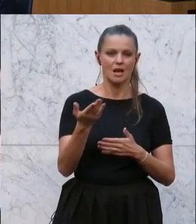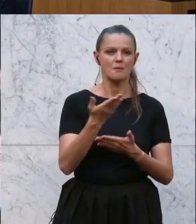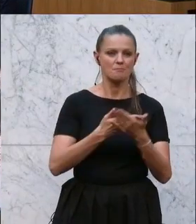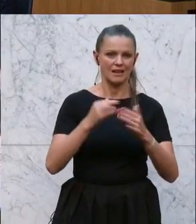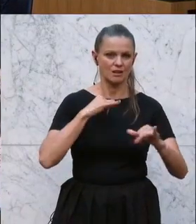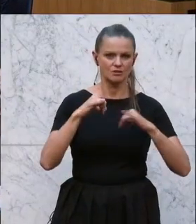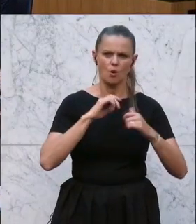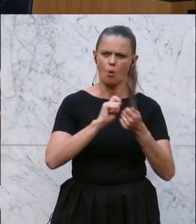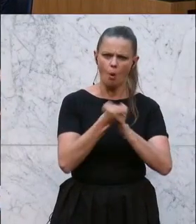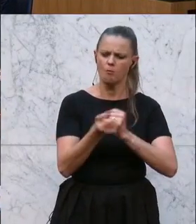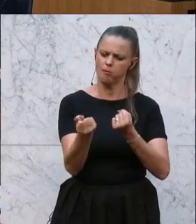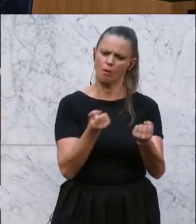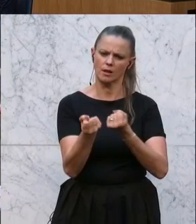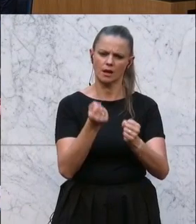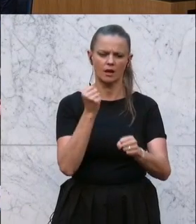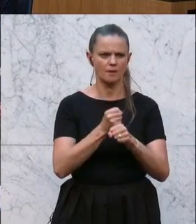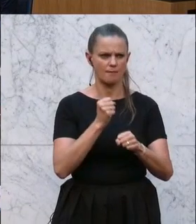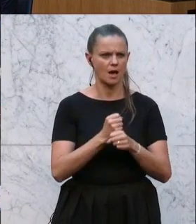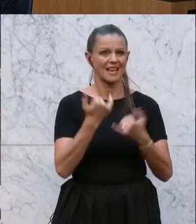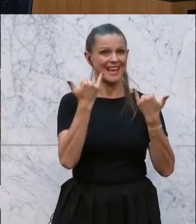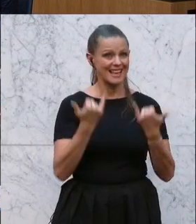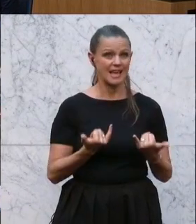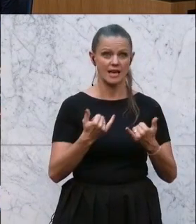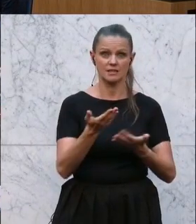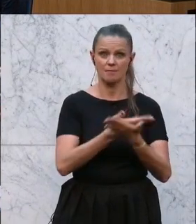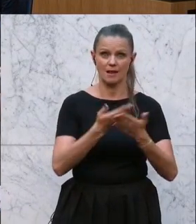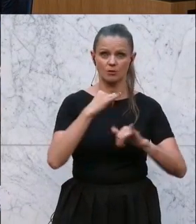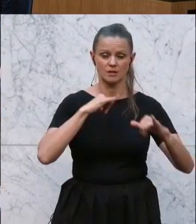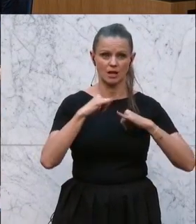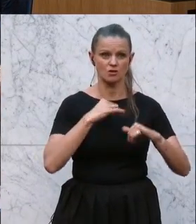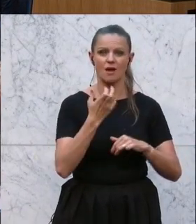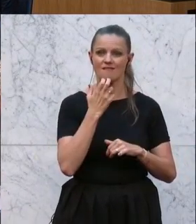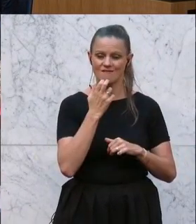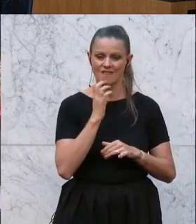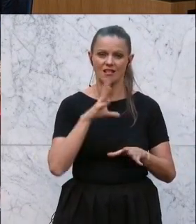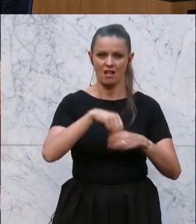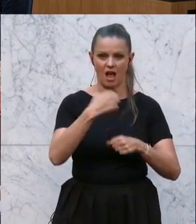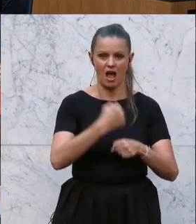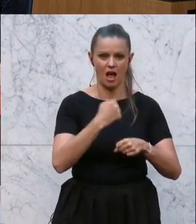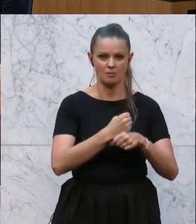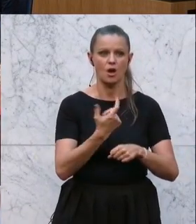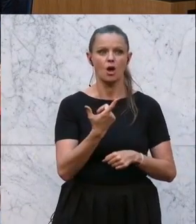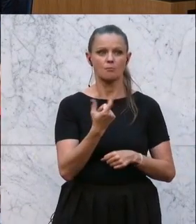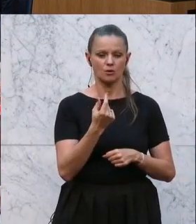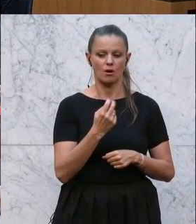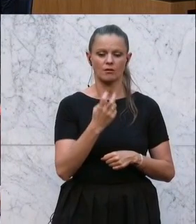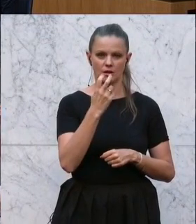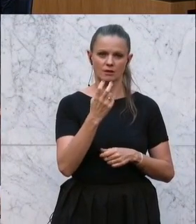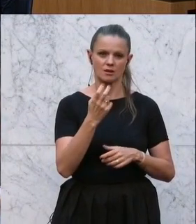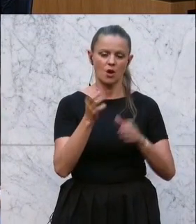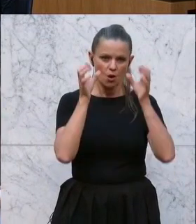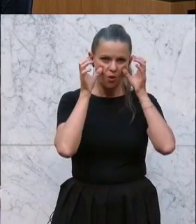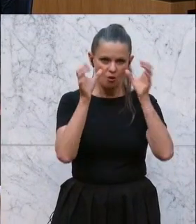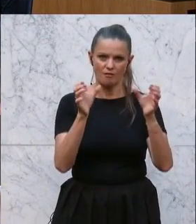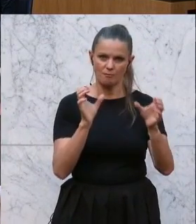verpolitisiert haben. Und wer heute in einer Bildungsdirektion arbeiten will, der muss ganz einfach bei der Fraktion christlicher Gewerkschafter sein, sonst